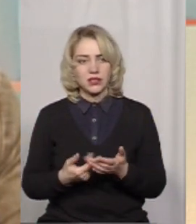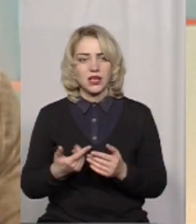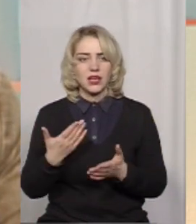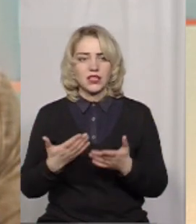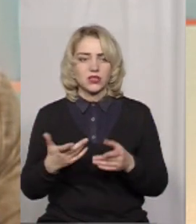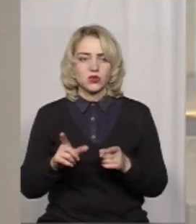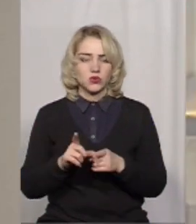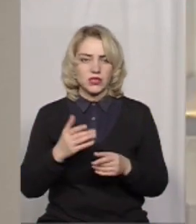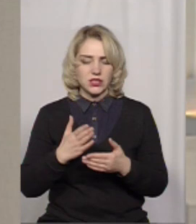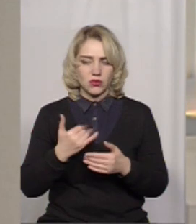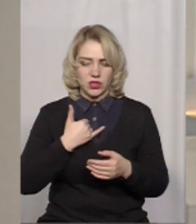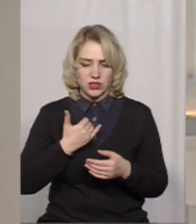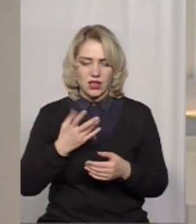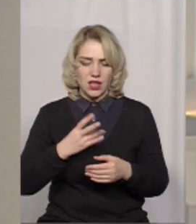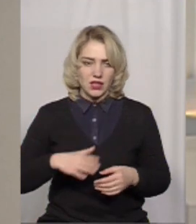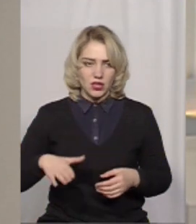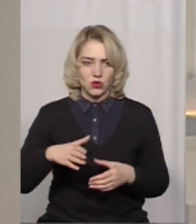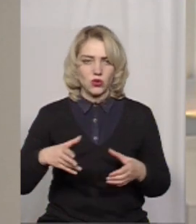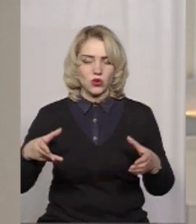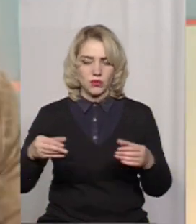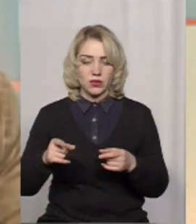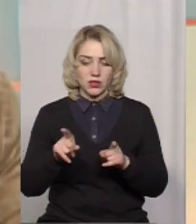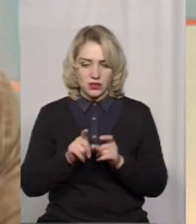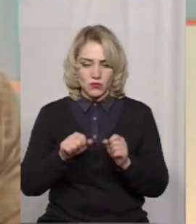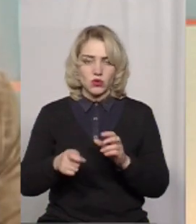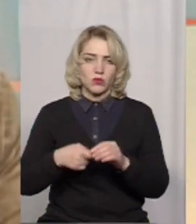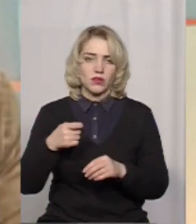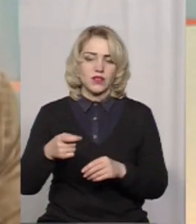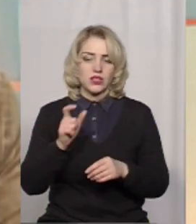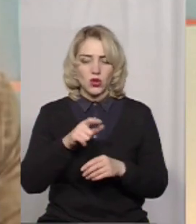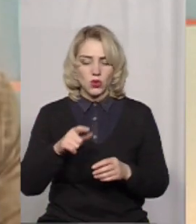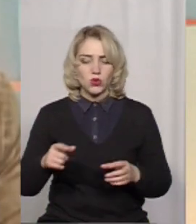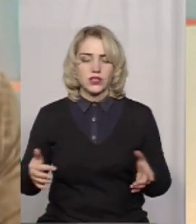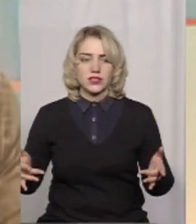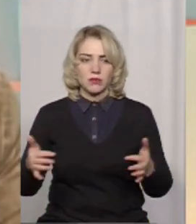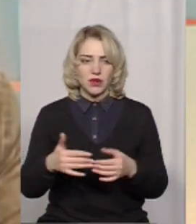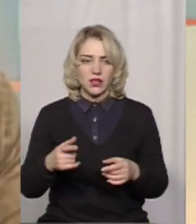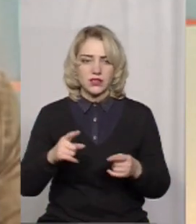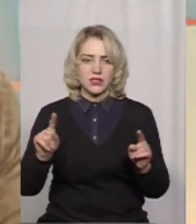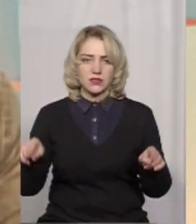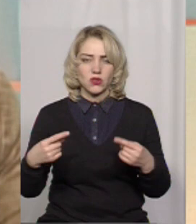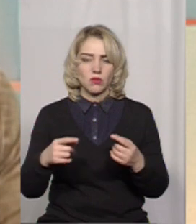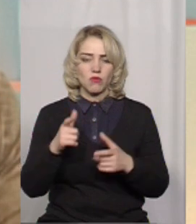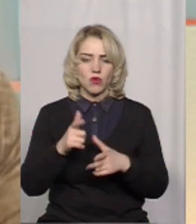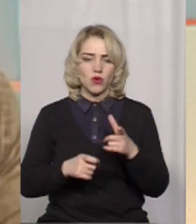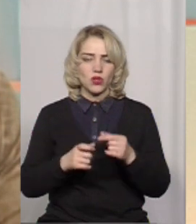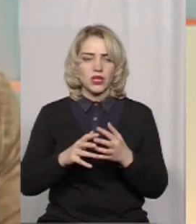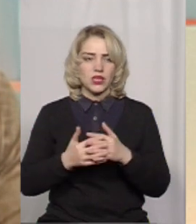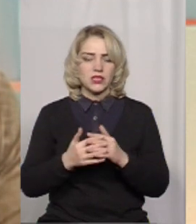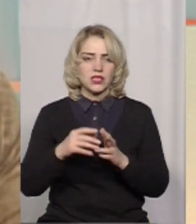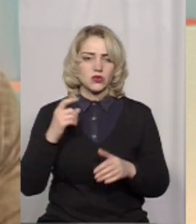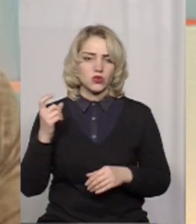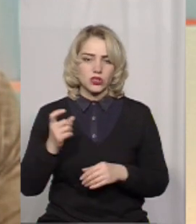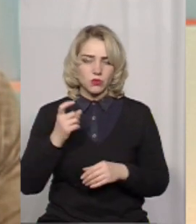такі кооперативи є в нас на території, вони так само можуть подаватися. Один із кооперативів люди зібралися, створили молочний сільськосподарський обслуговуючий